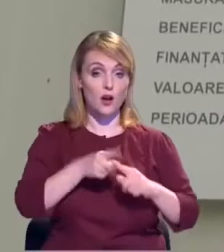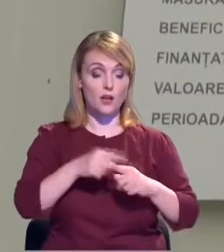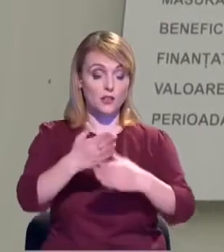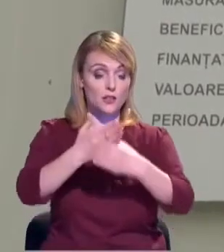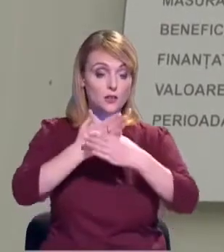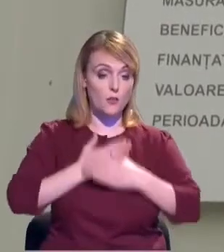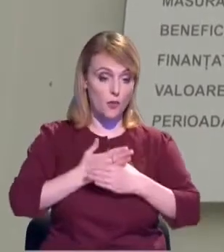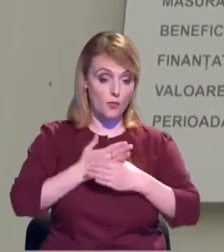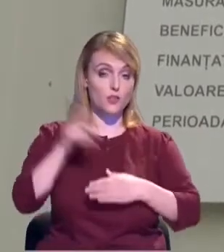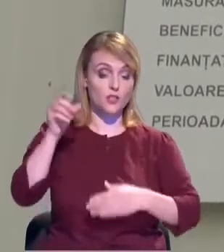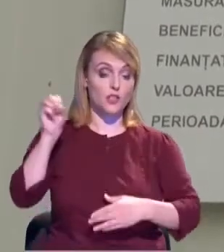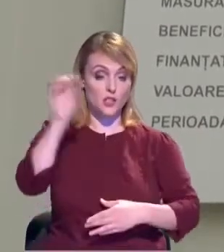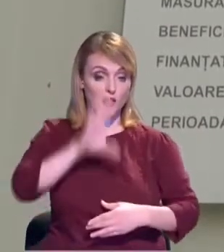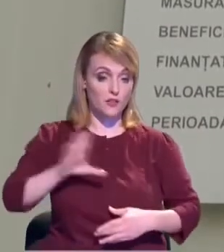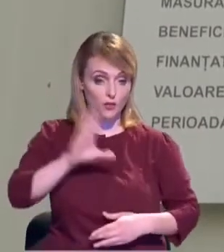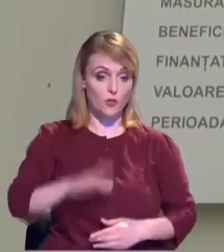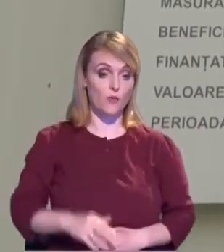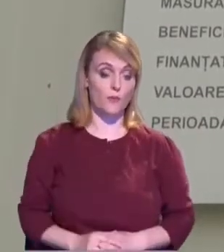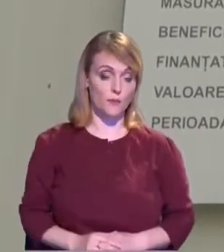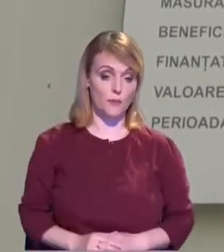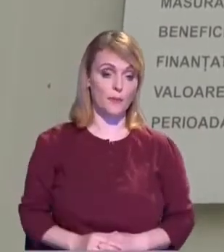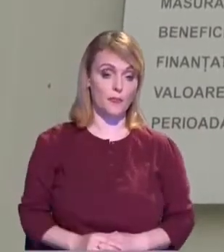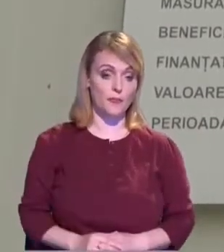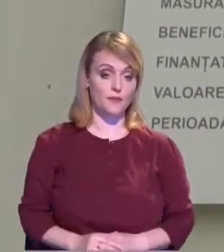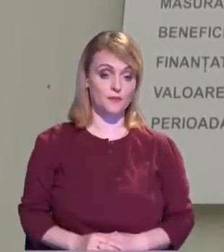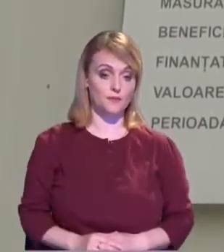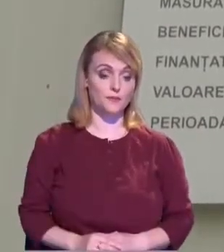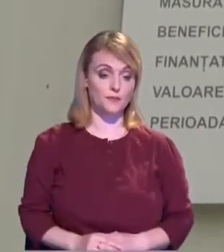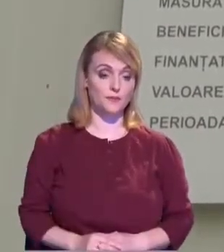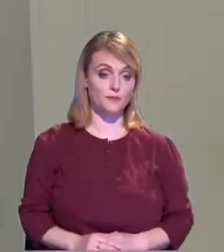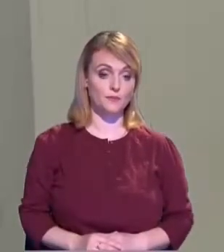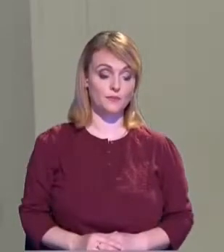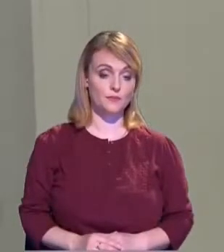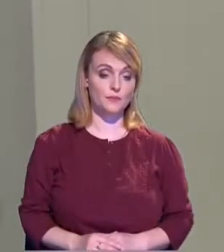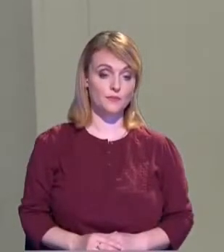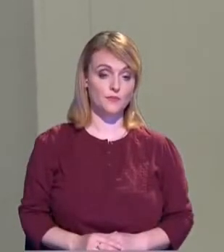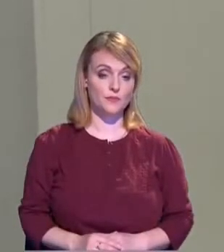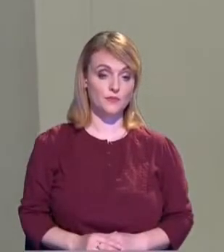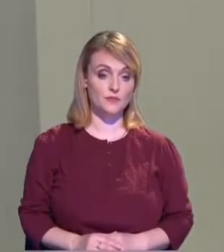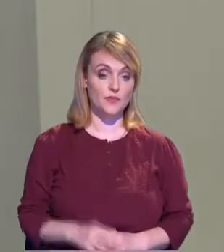aide în GIZ și ADEREN-NORD, care, este